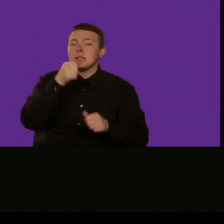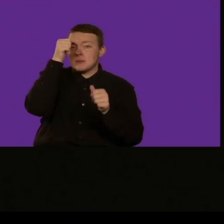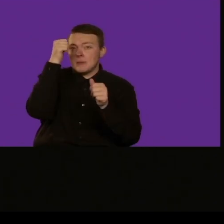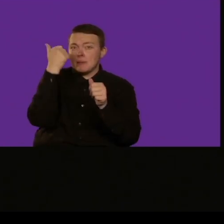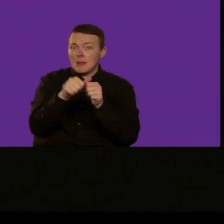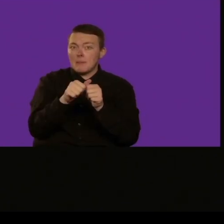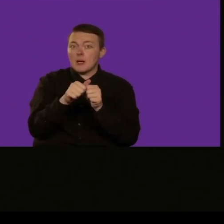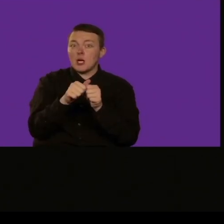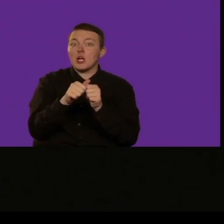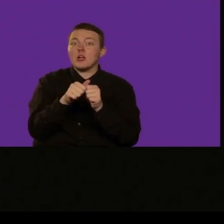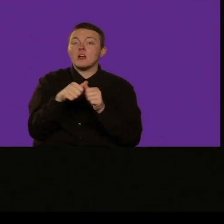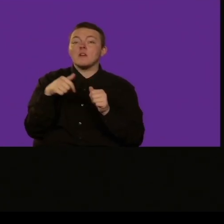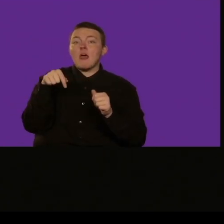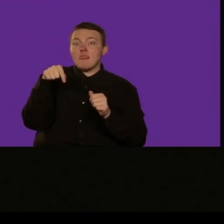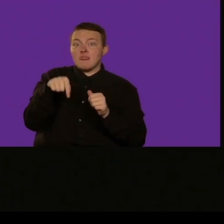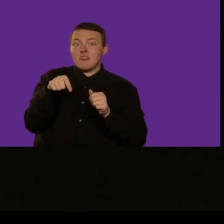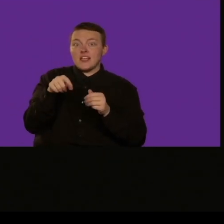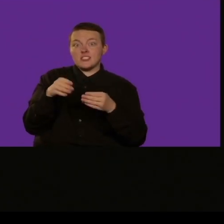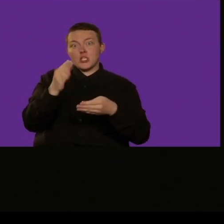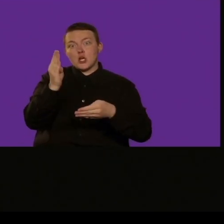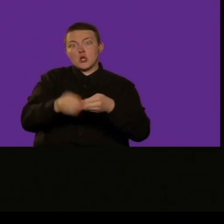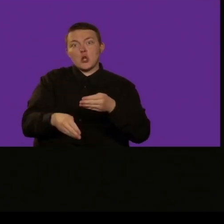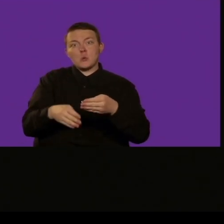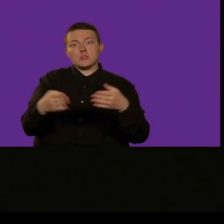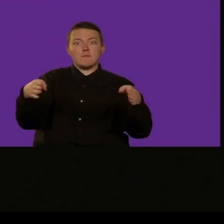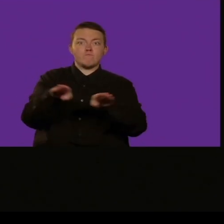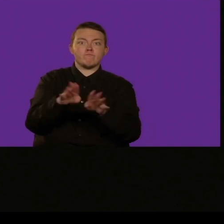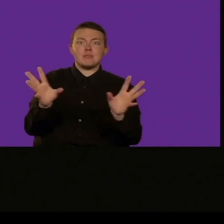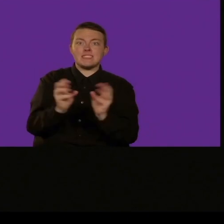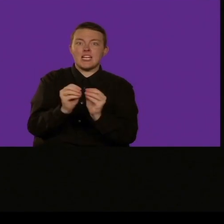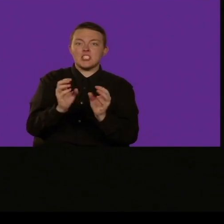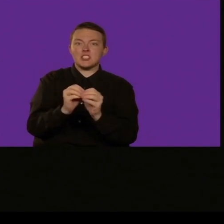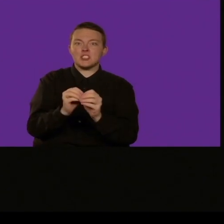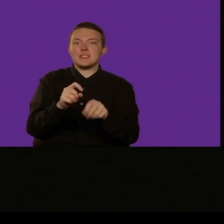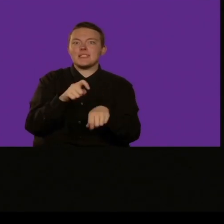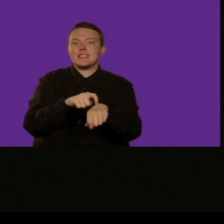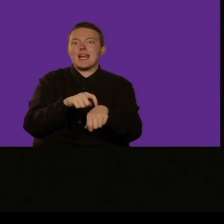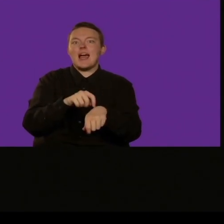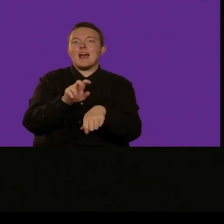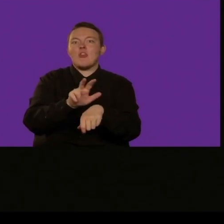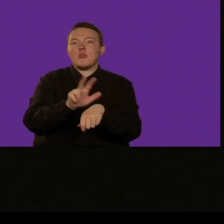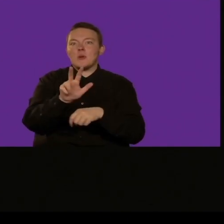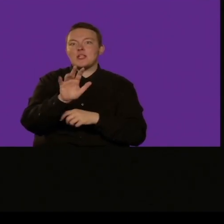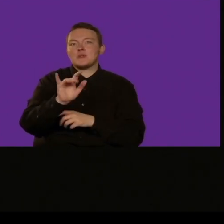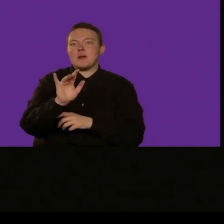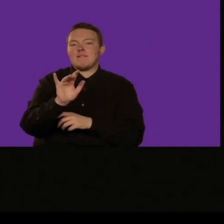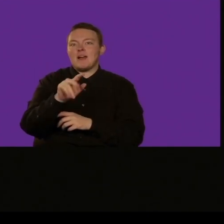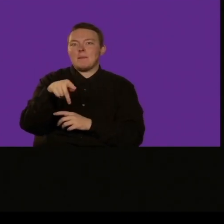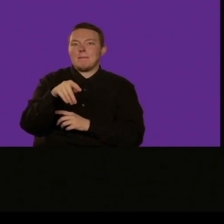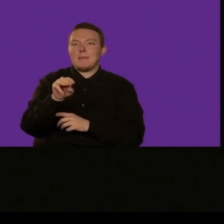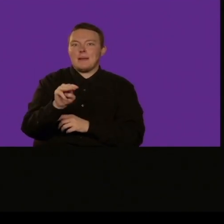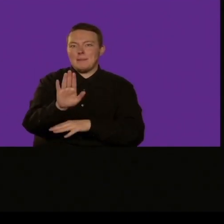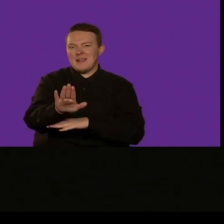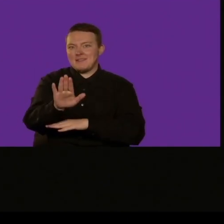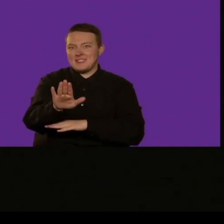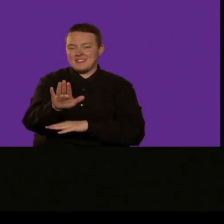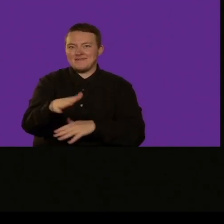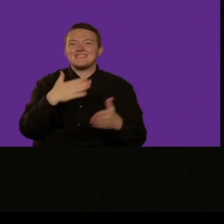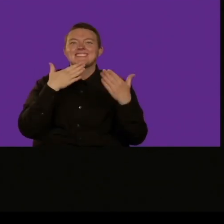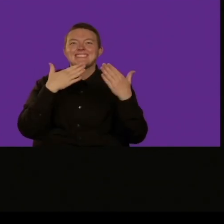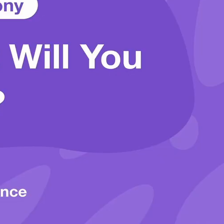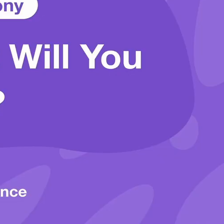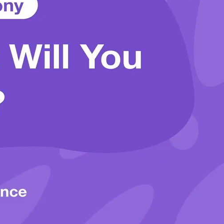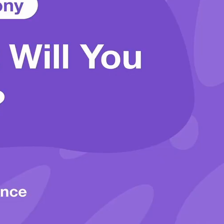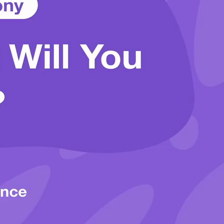on for the closing session so that's it let's live it up let's have fun everyone scratch on on